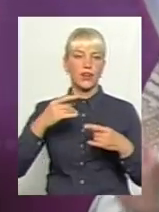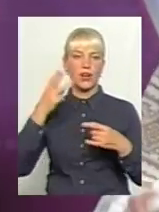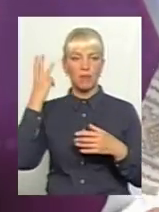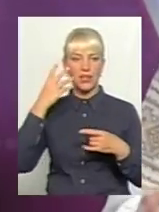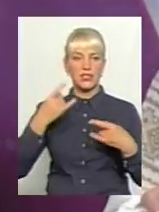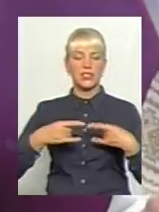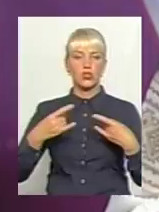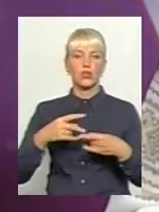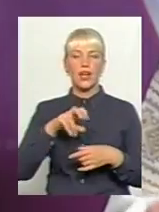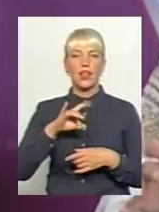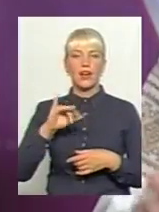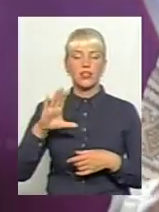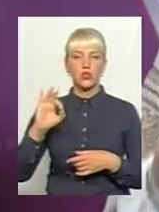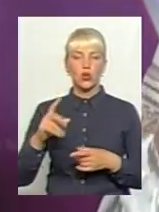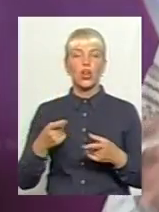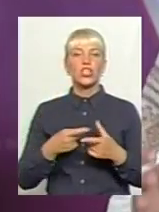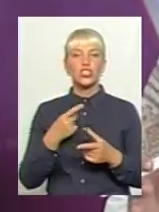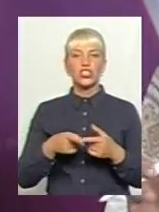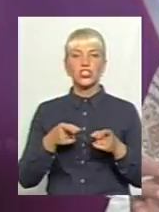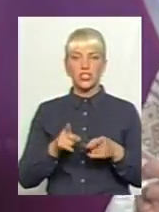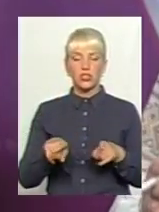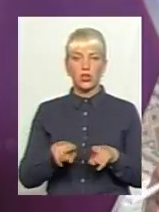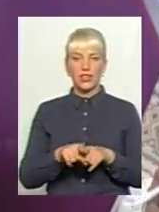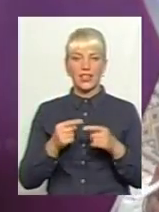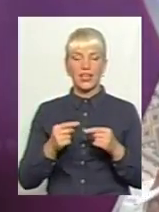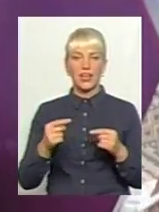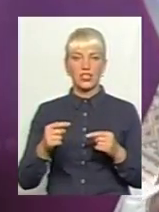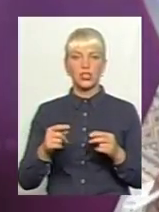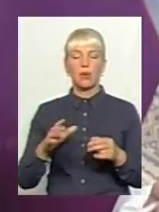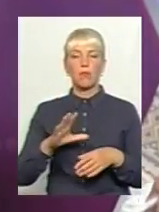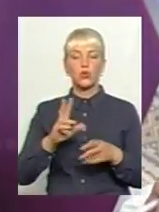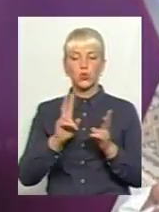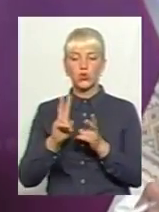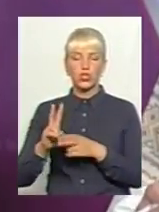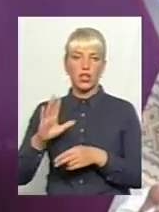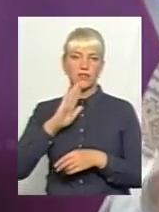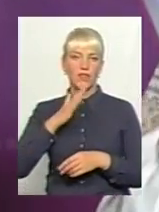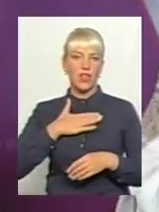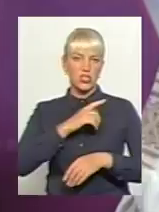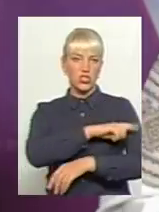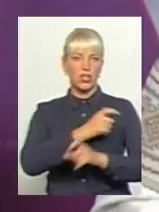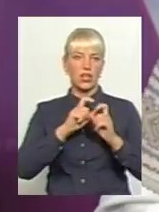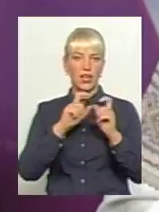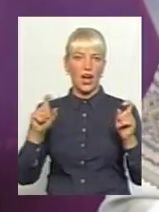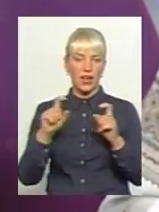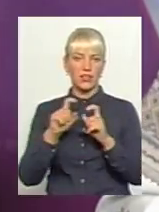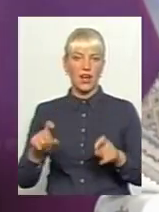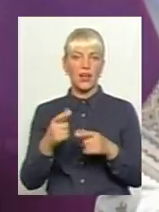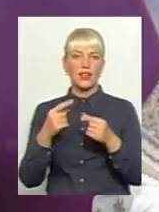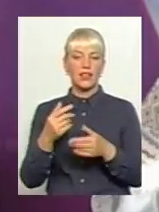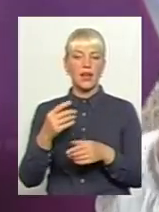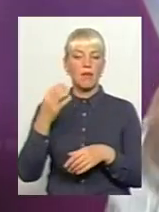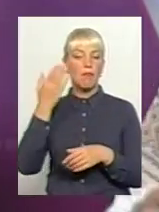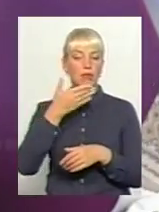Пані Ларисо, скажіть, будь ласка, чи дійсно подібні речі зустрічалися у наших лікарнях, де, як ми чули, пацієнт каже про те,